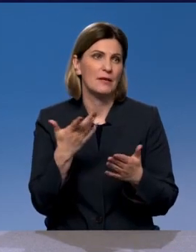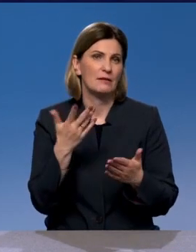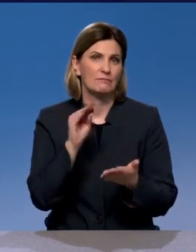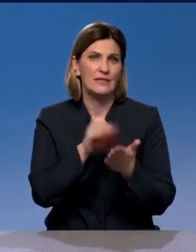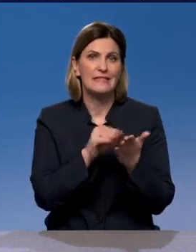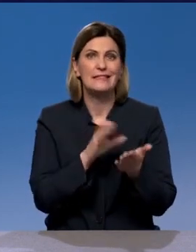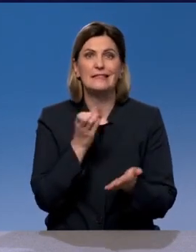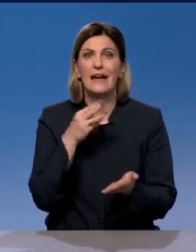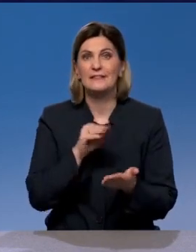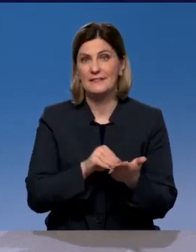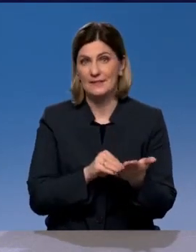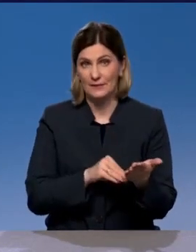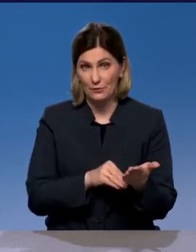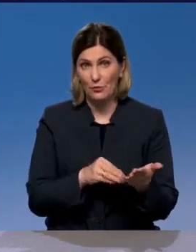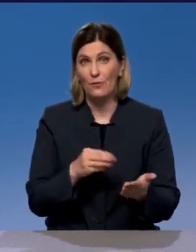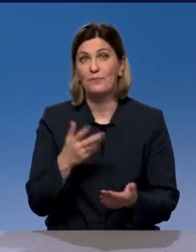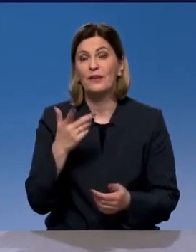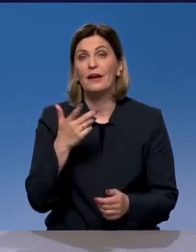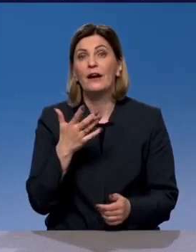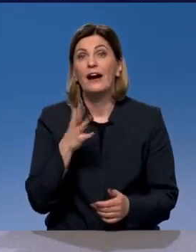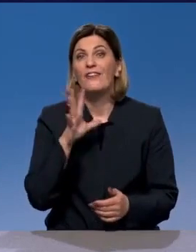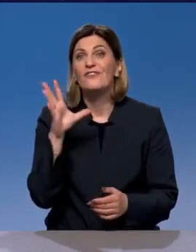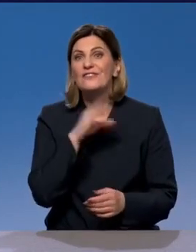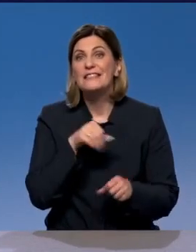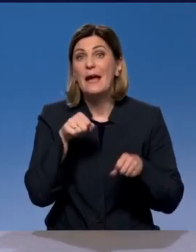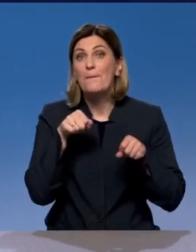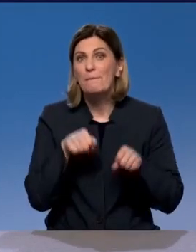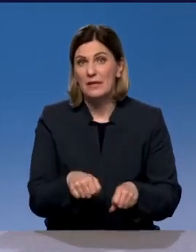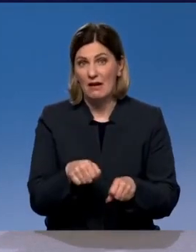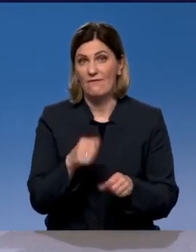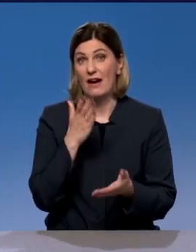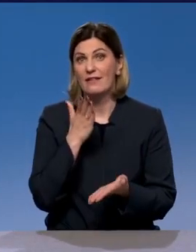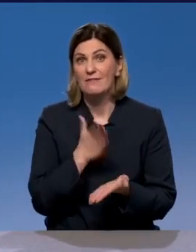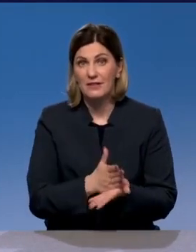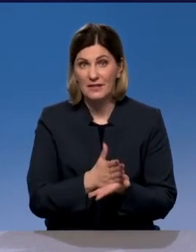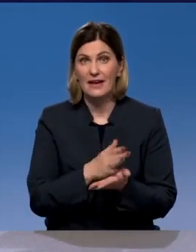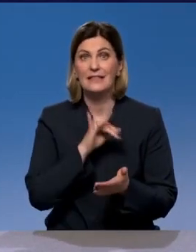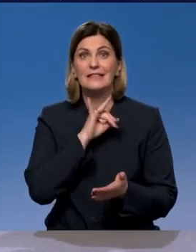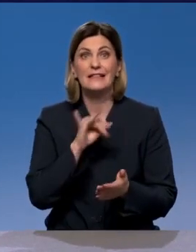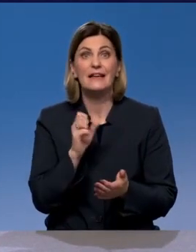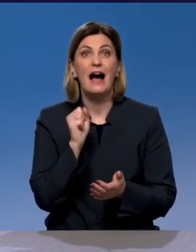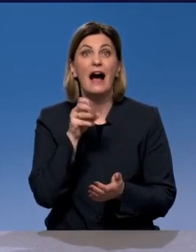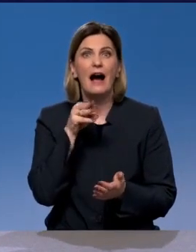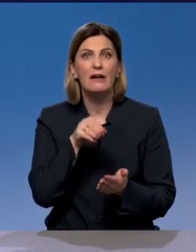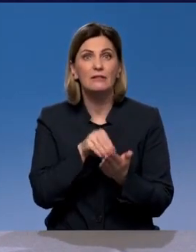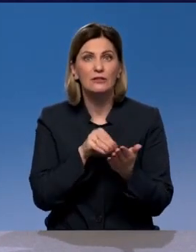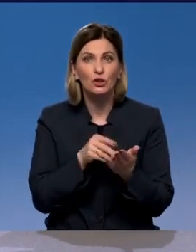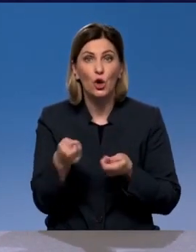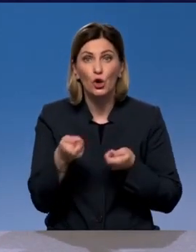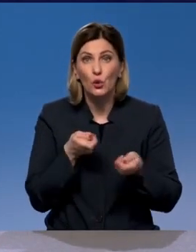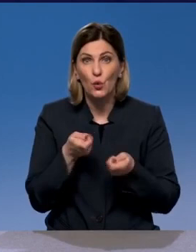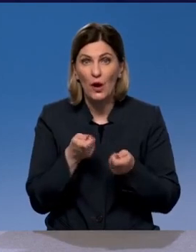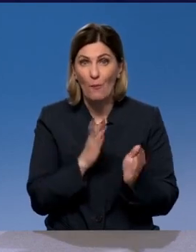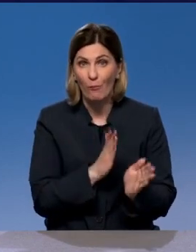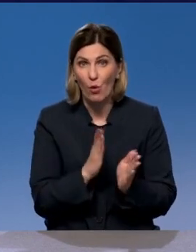более, все полномочия надзорных органов есть. И нормативные акты, которые регулируют порядок содержания